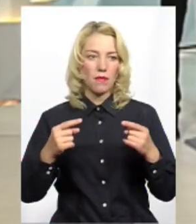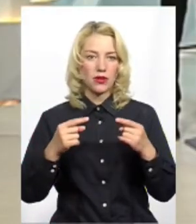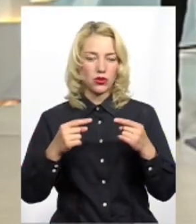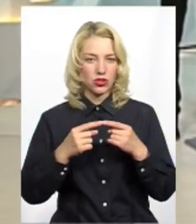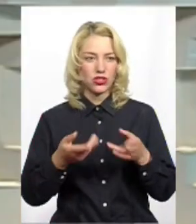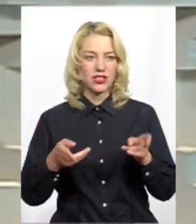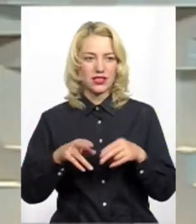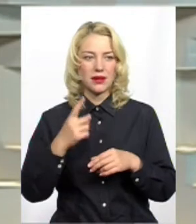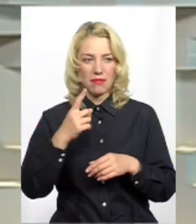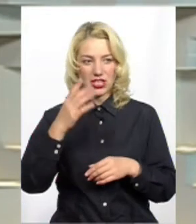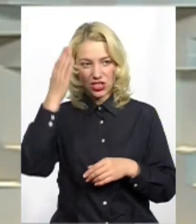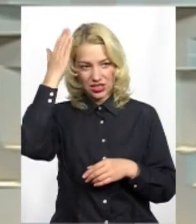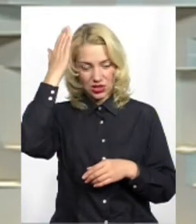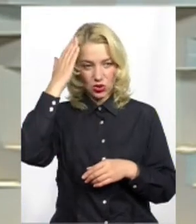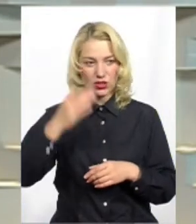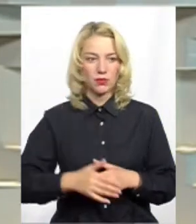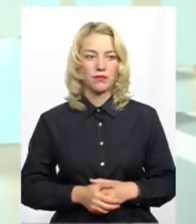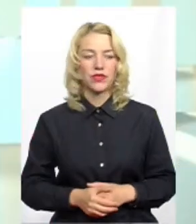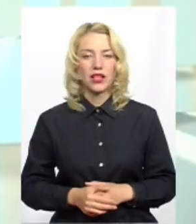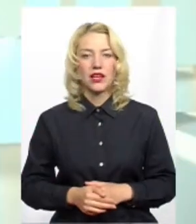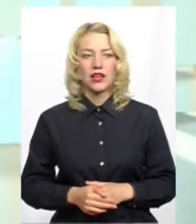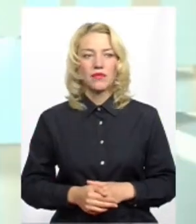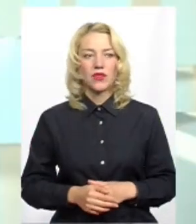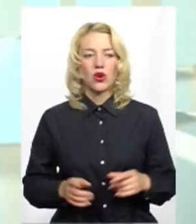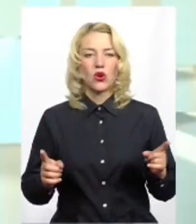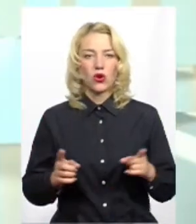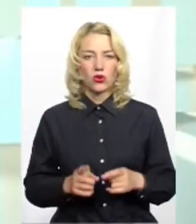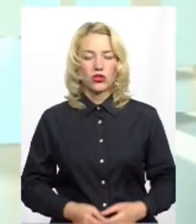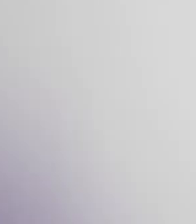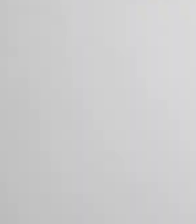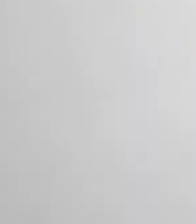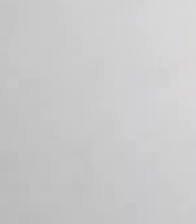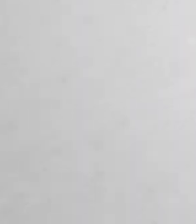за зростом. Вітаю вас, пан Олексій. Коротка біографічна довідка.